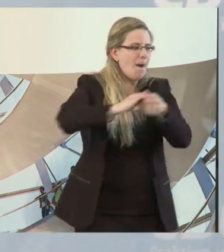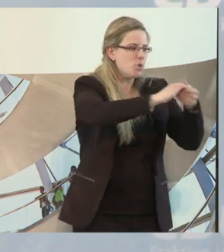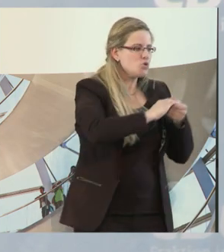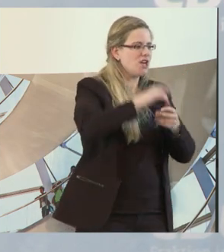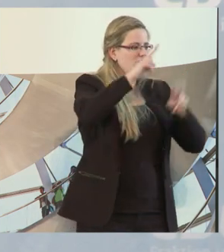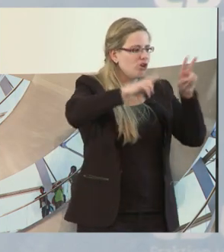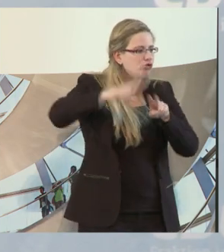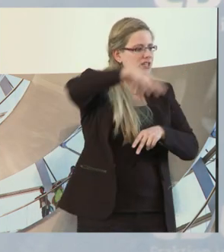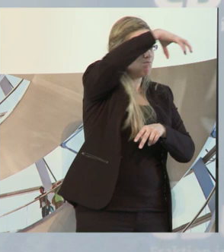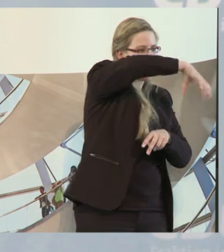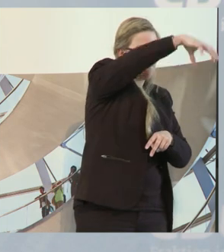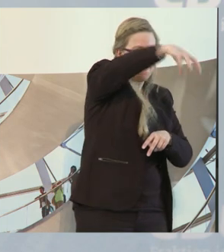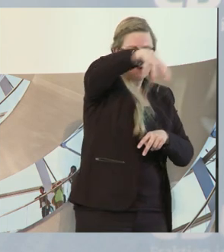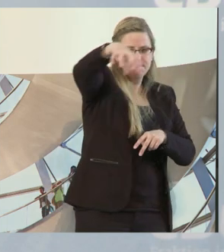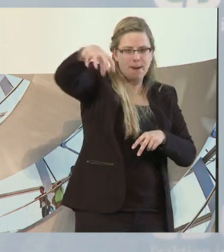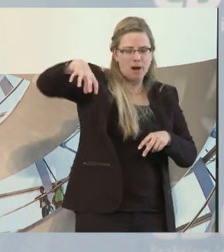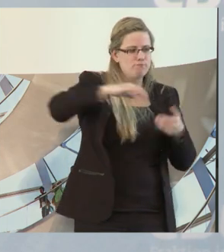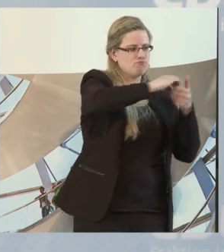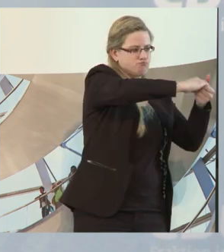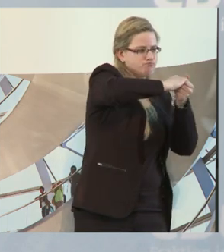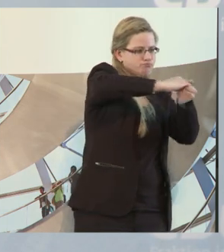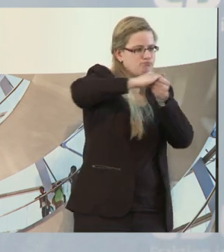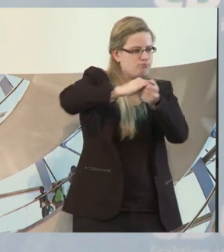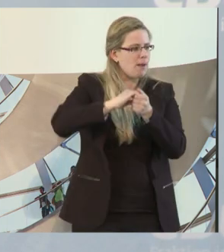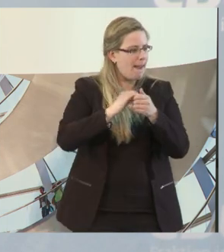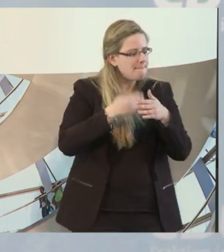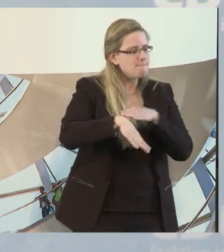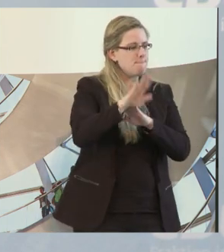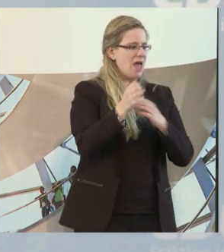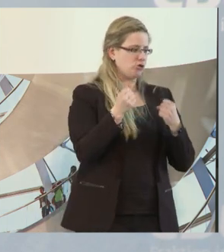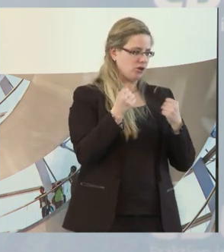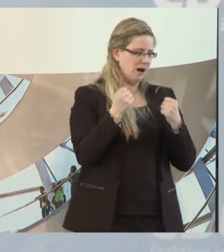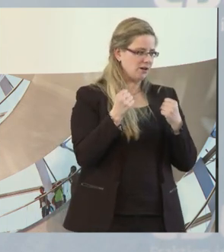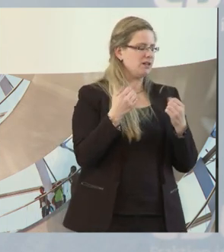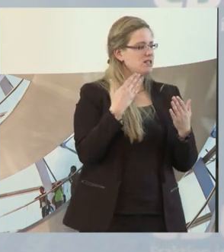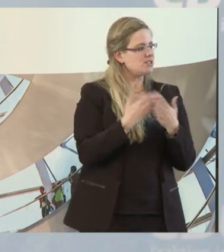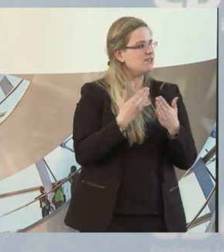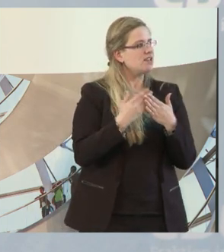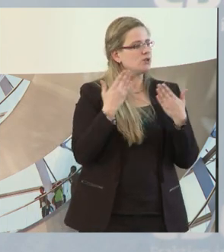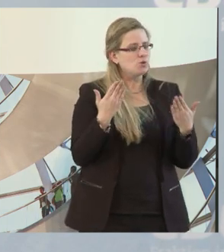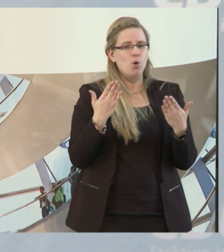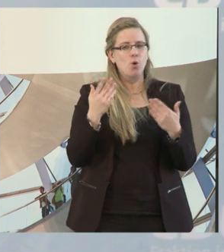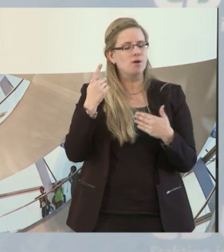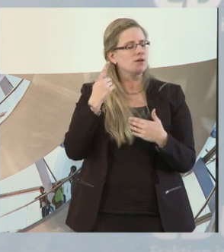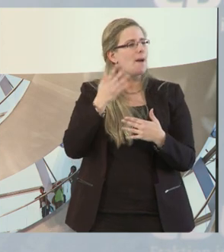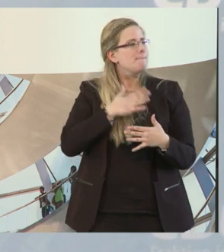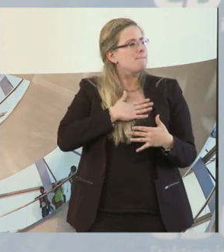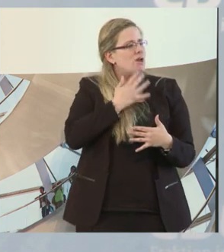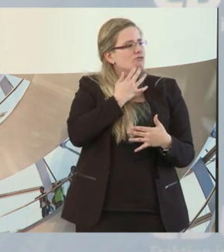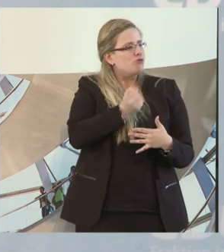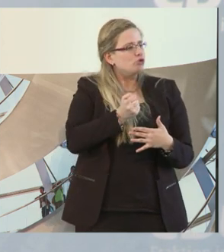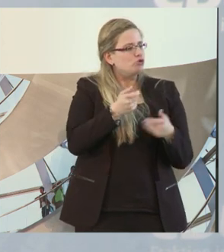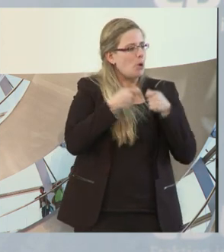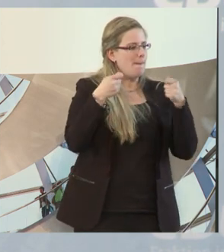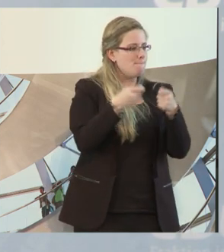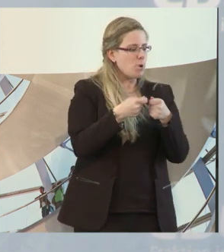daraus entstehen. Und es geht mit heutigen Gesetzen. Ich glaube, das ist so mein Wunsch an das Bundesteilhabegesetz. Ich würde